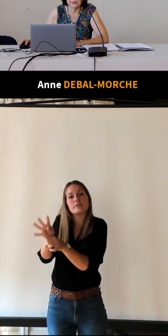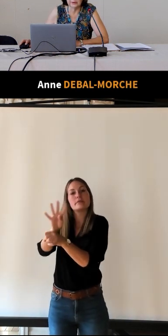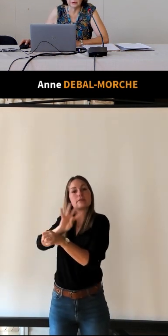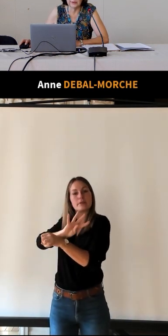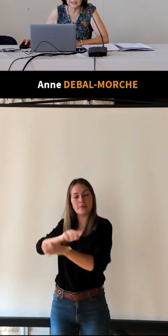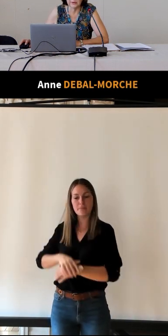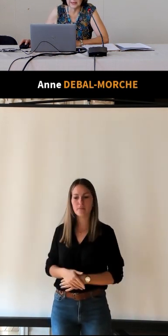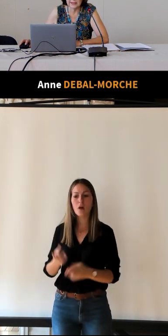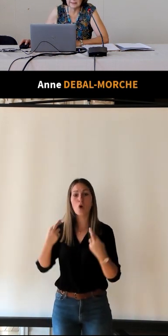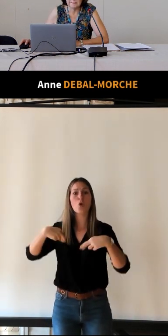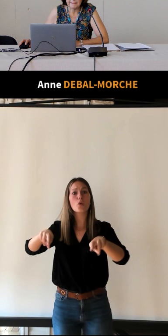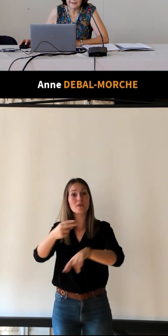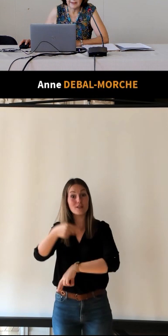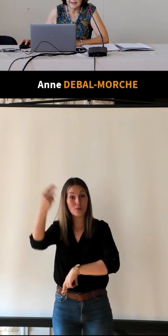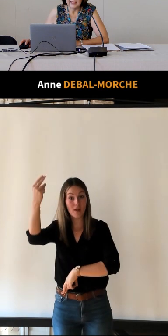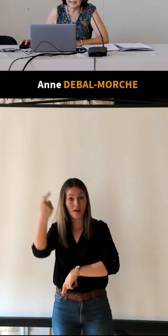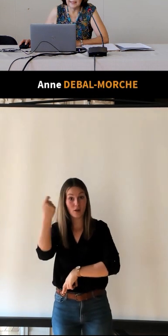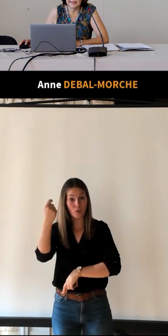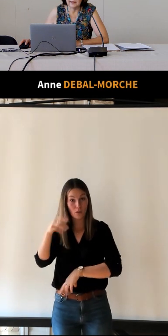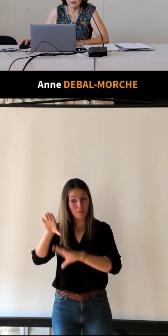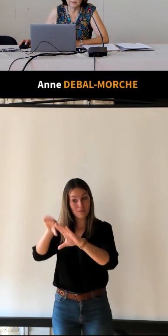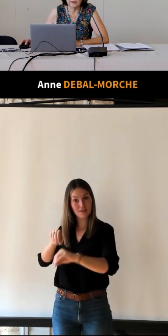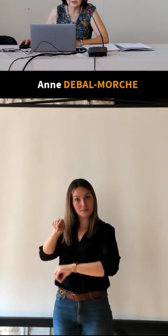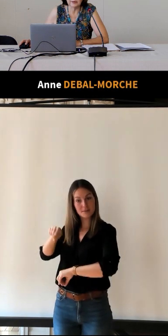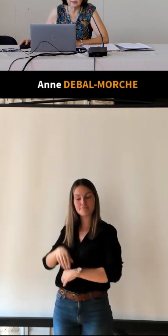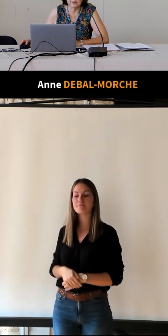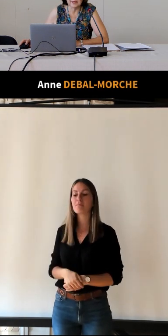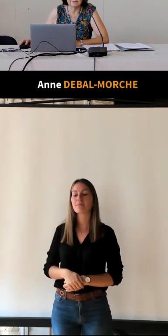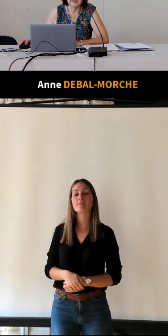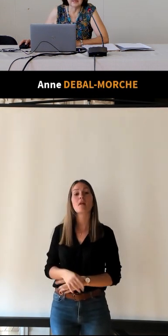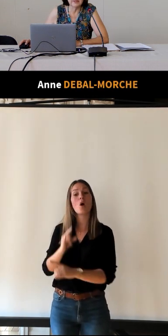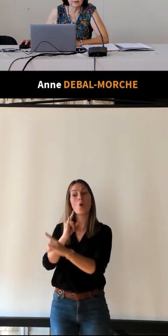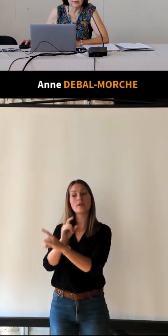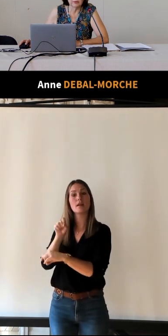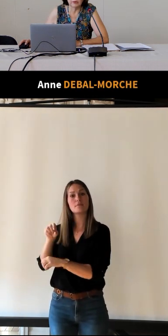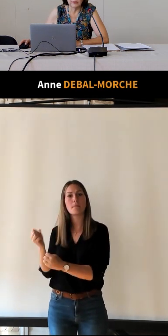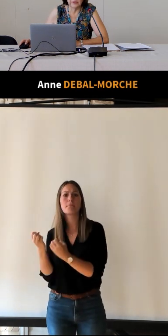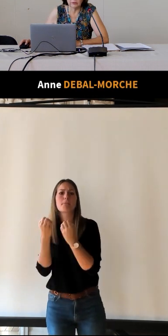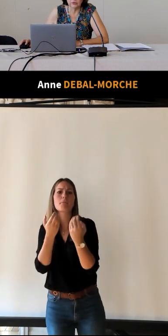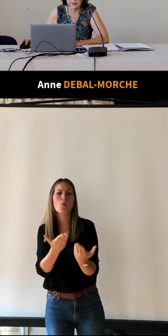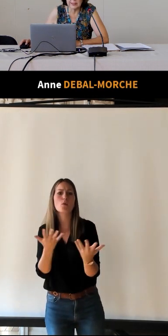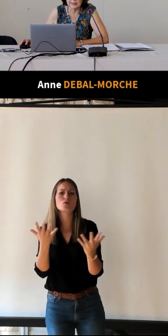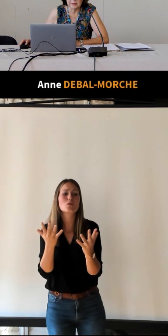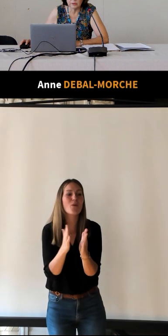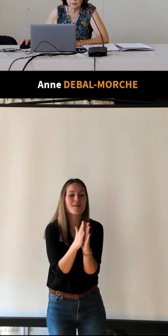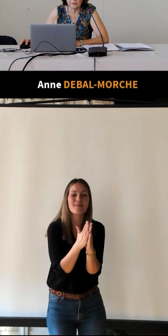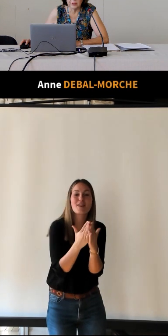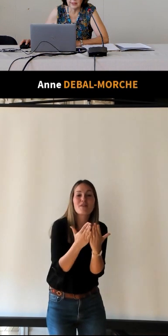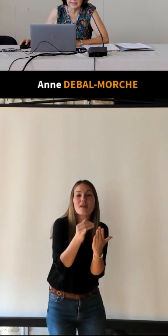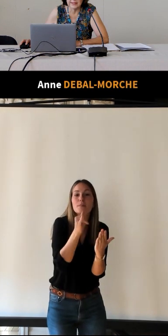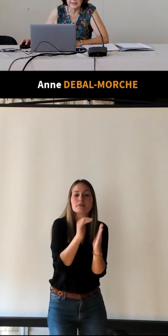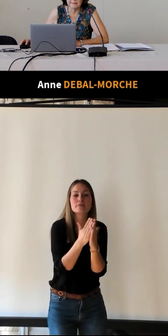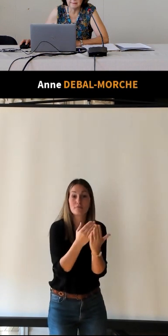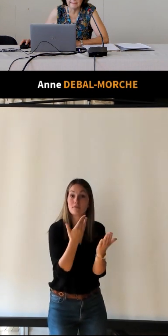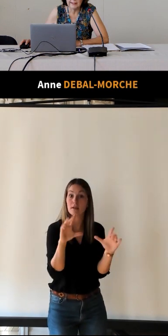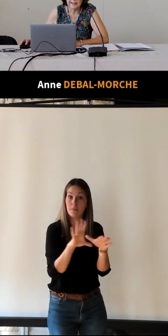situé rue Nationale et qui propose ce qu'il appelle un mémento offert aux touristes, ce qu'on voit